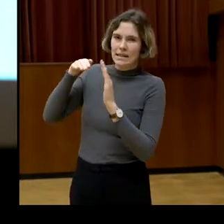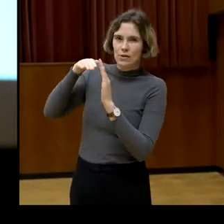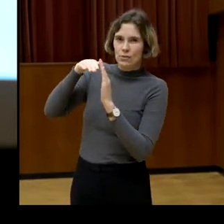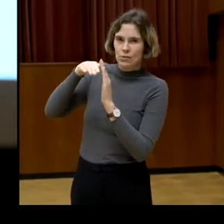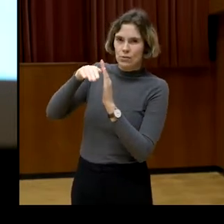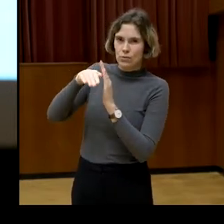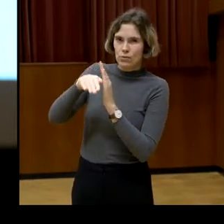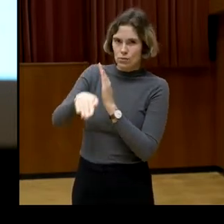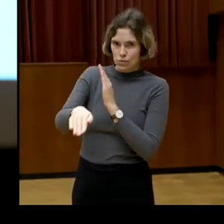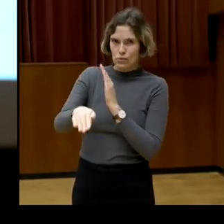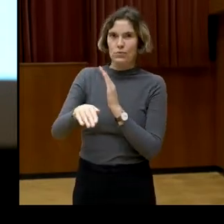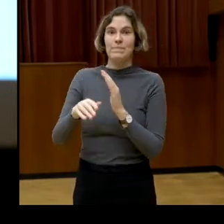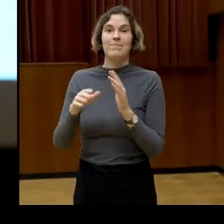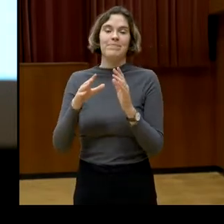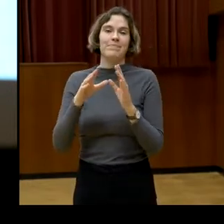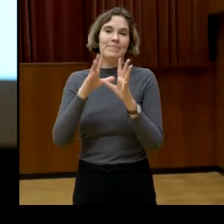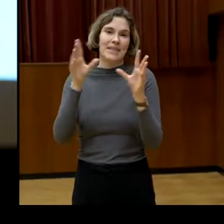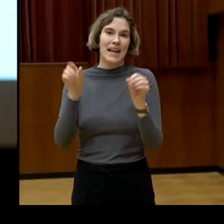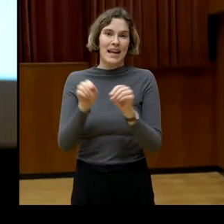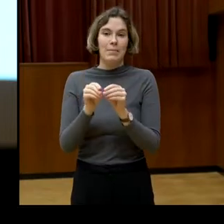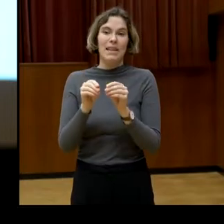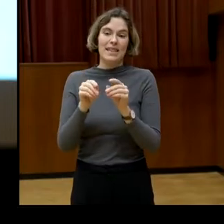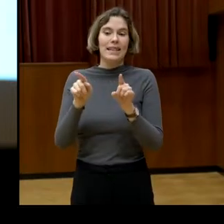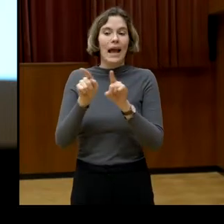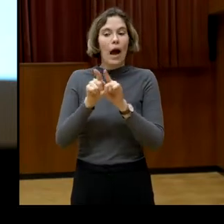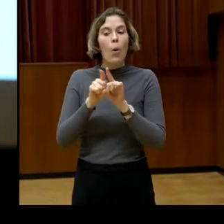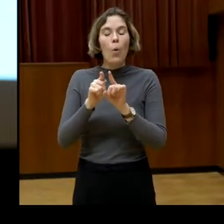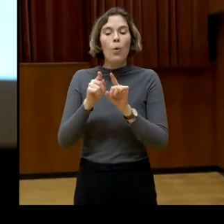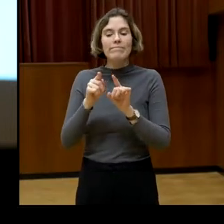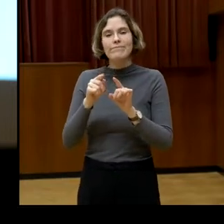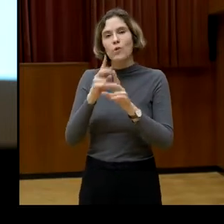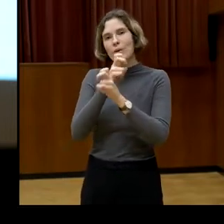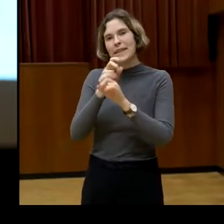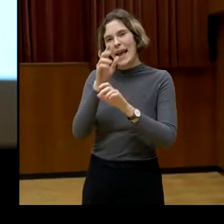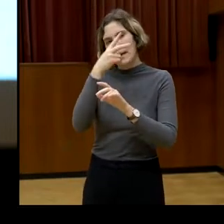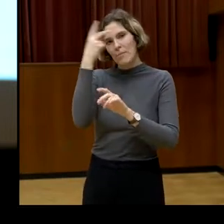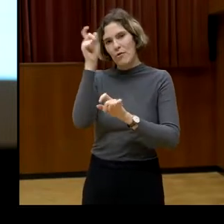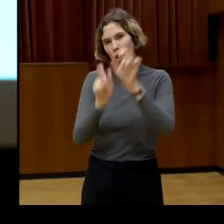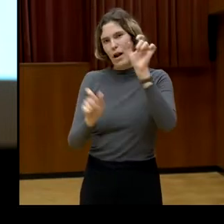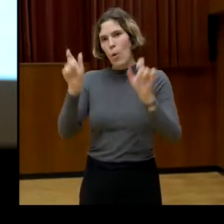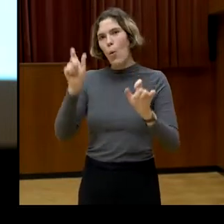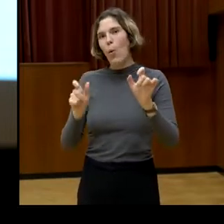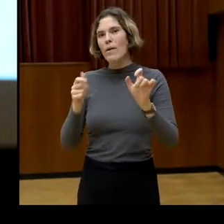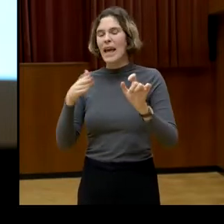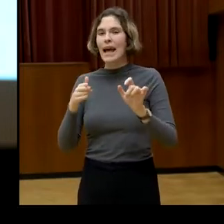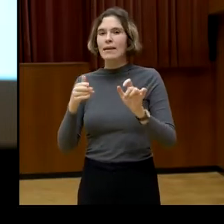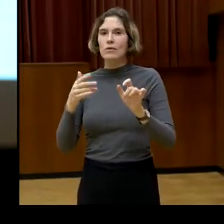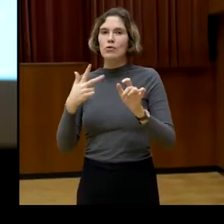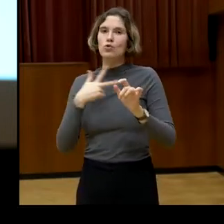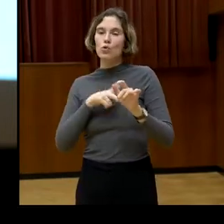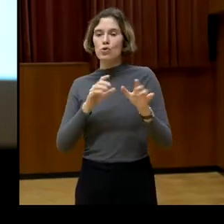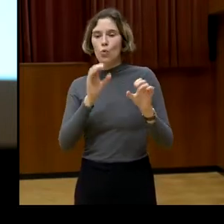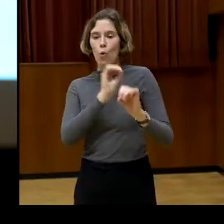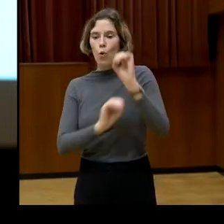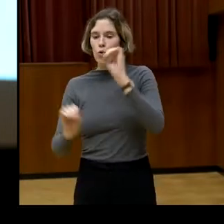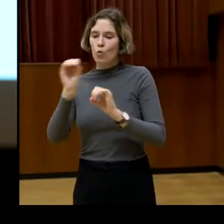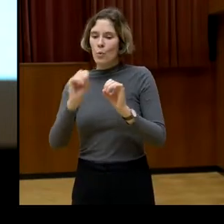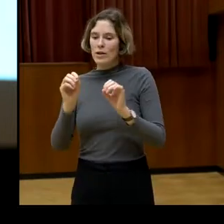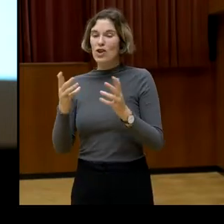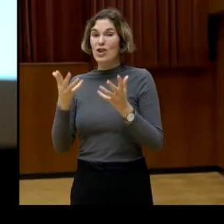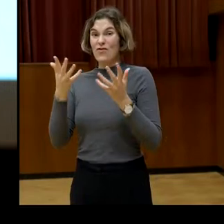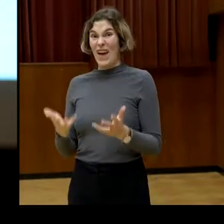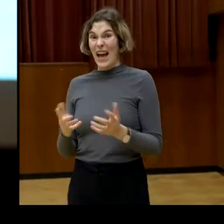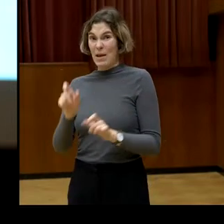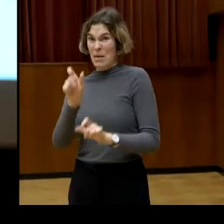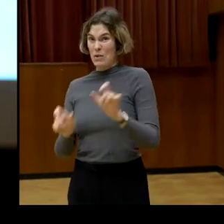sozioökonomisch schwächer gestellten Drittel der österreichischen Bevölkerung darstellt, wie das zum Beispiel der SORA-Monitor sehr transparent